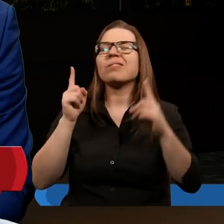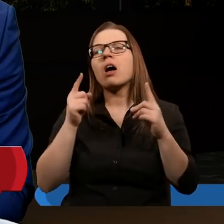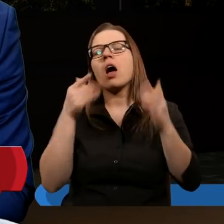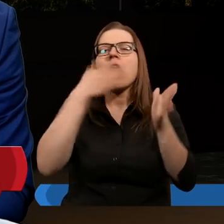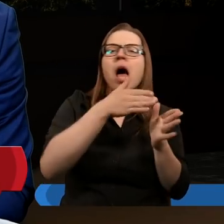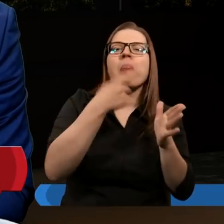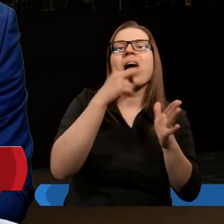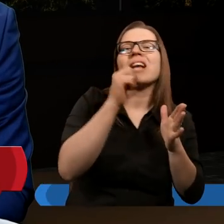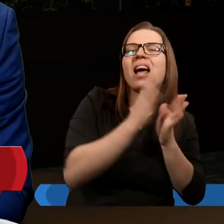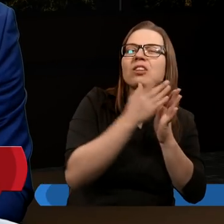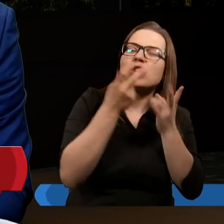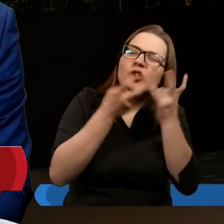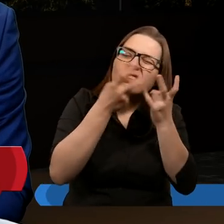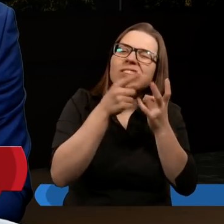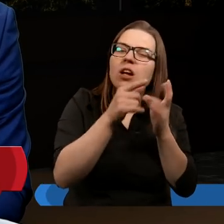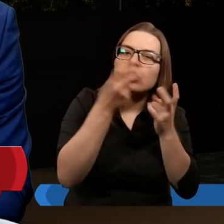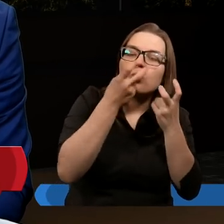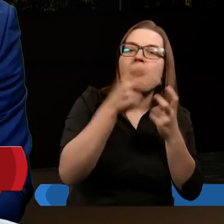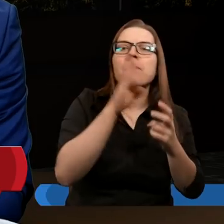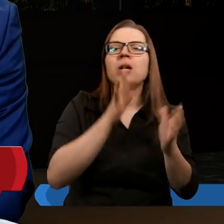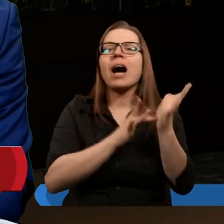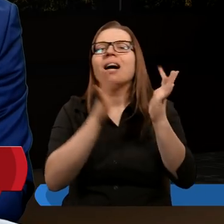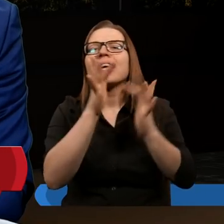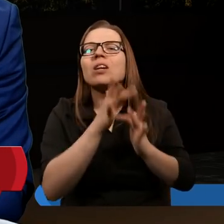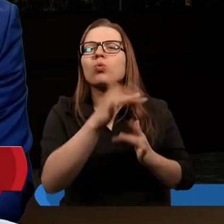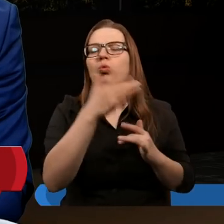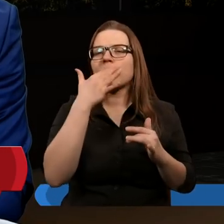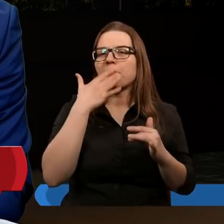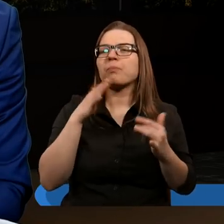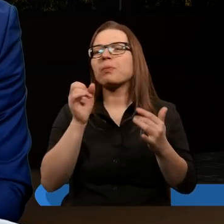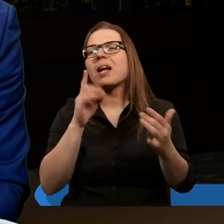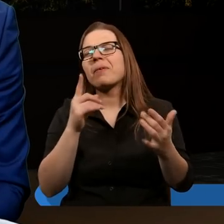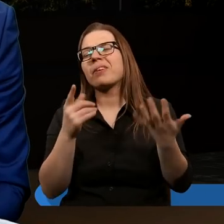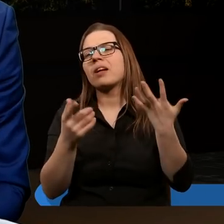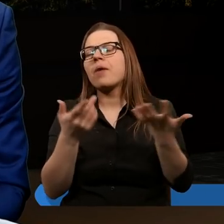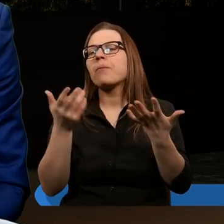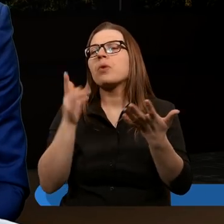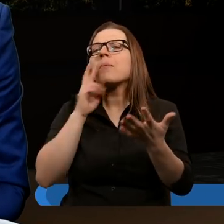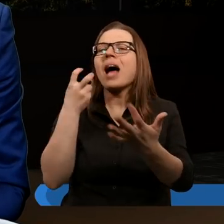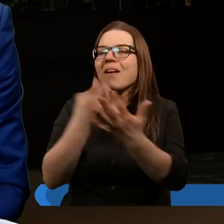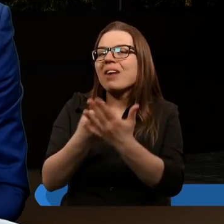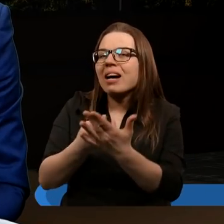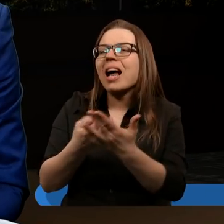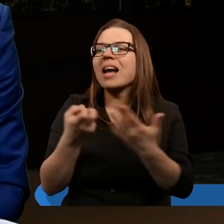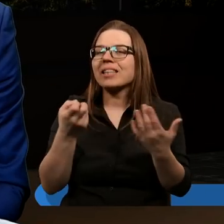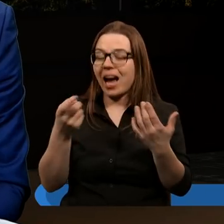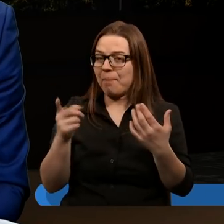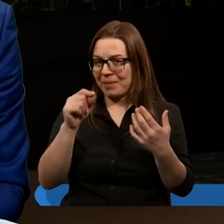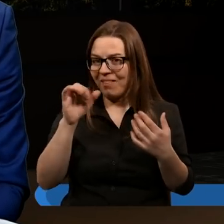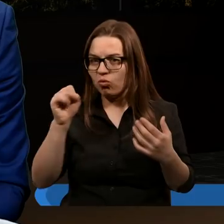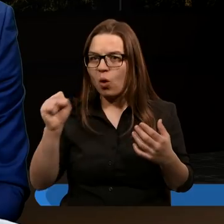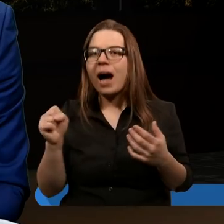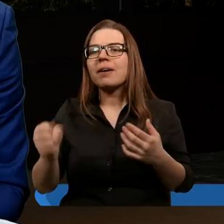a tak w zasadzie właśnie one mówią o Chrystusie. I mówią może lekko z innej strony niż na przykład Ewangelię czy listy Pawła,